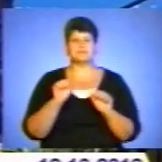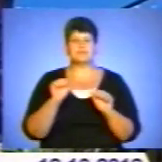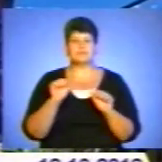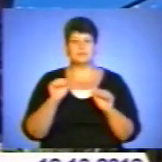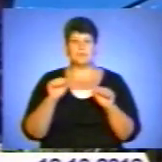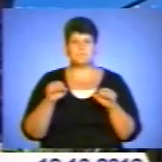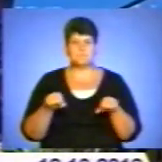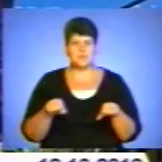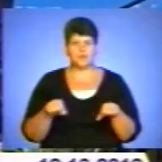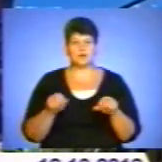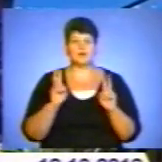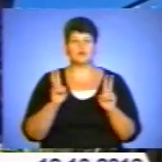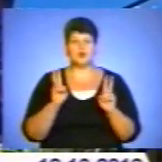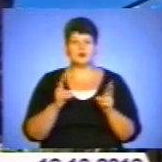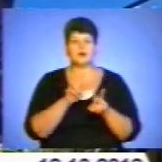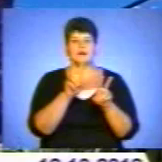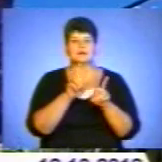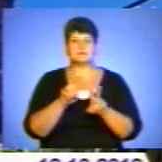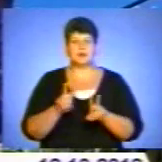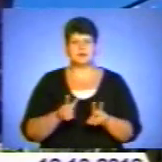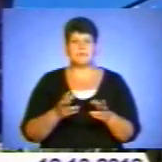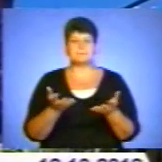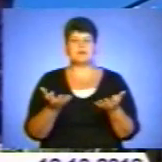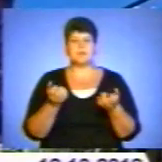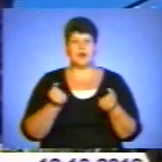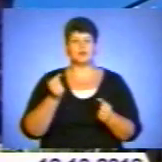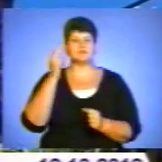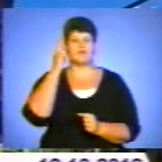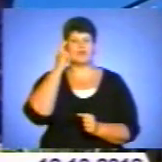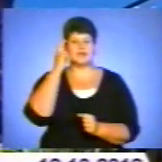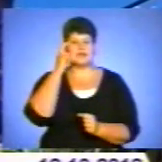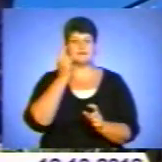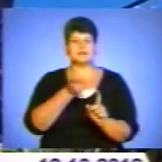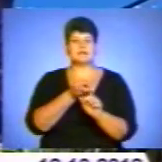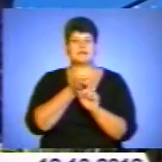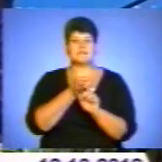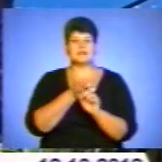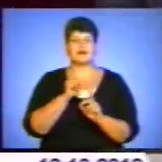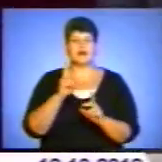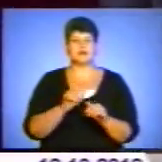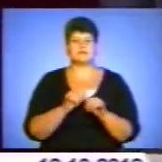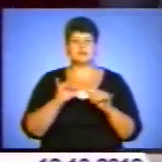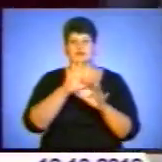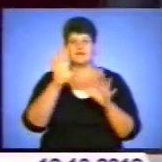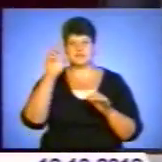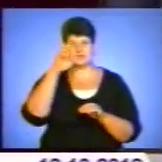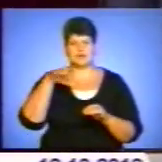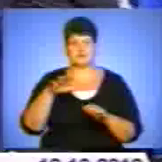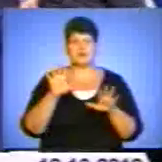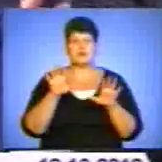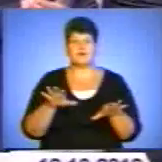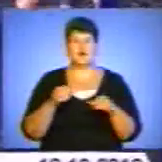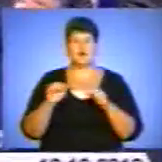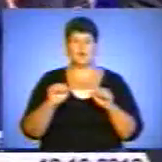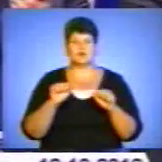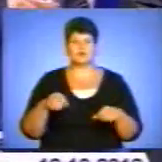розглядаються і приймаються в Києві, завість, як розвивається вся країна. Глава уряду вручив державні